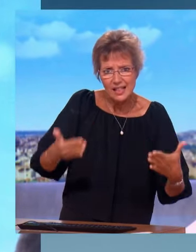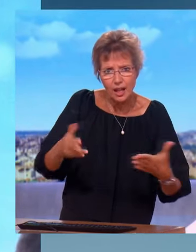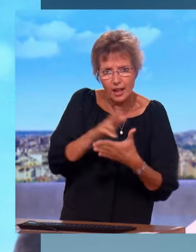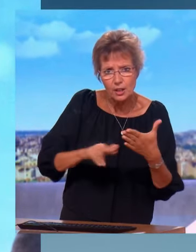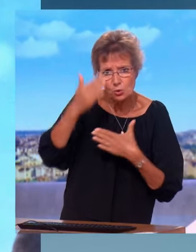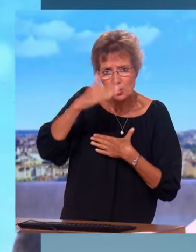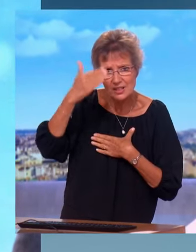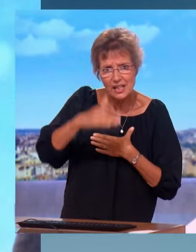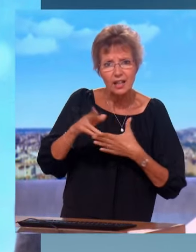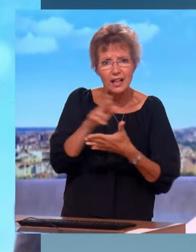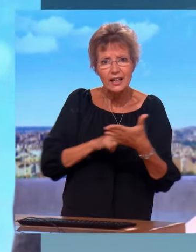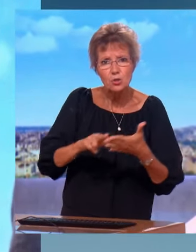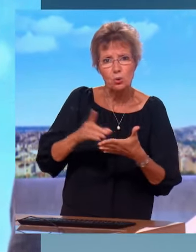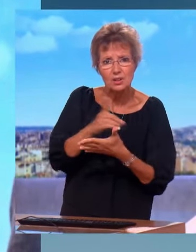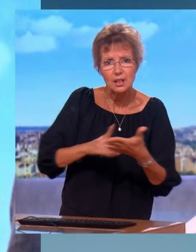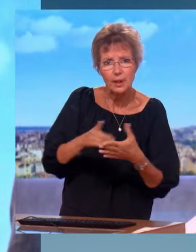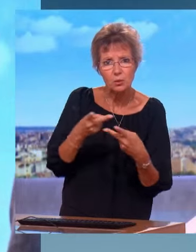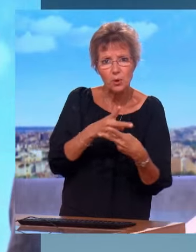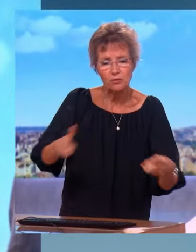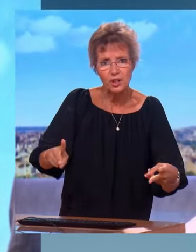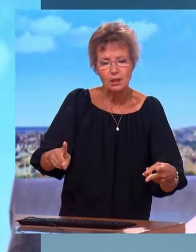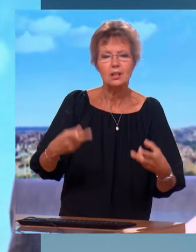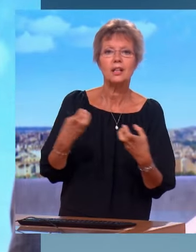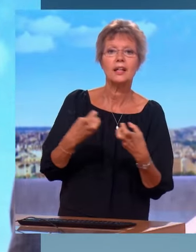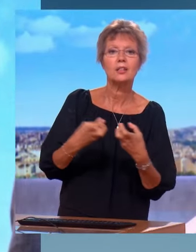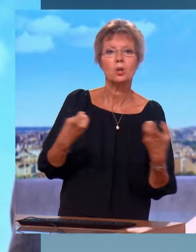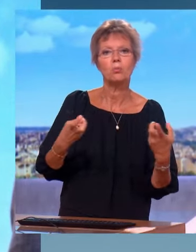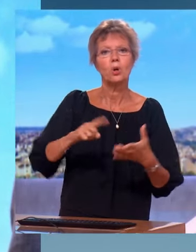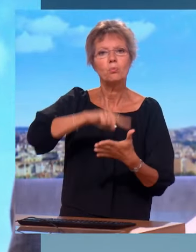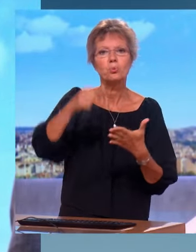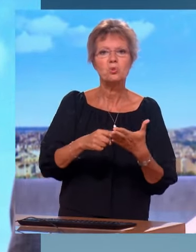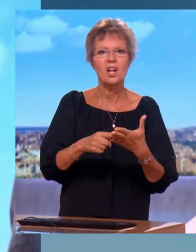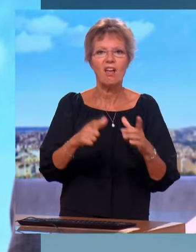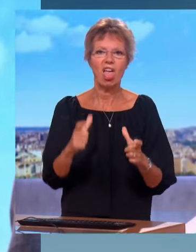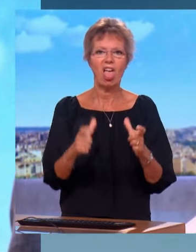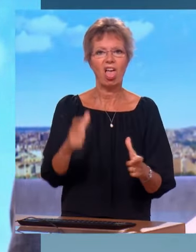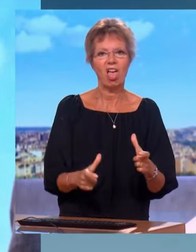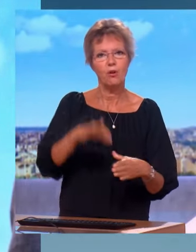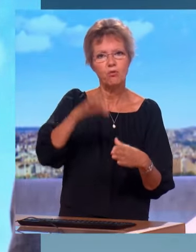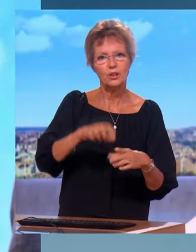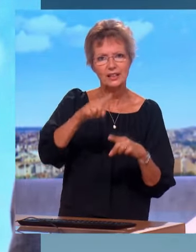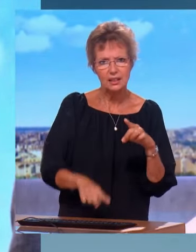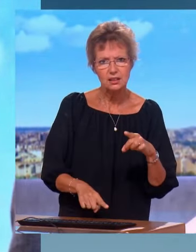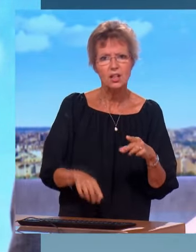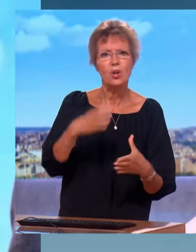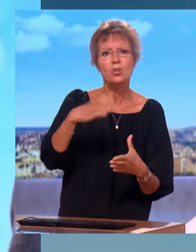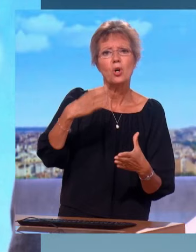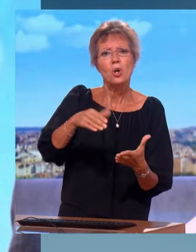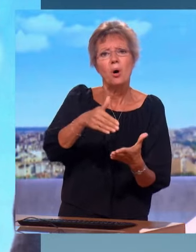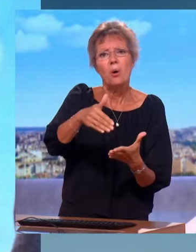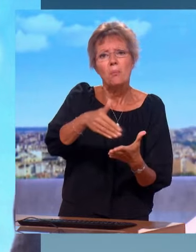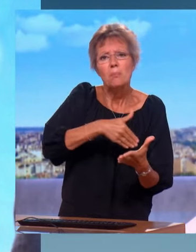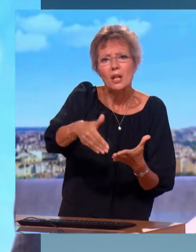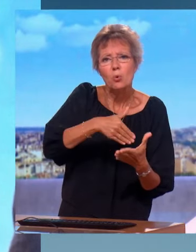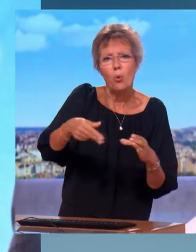régions, les départements, les communes font, nous, on n pas le droit de voter des budgets en déséquilibre. Des centaines de millions d'euros ont été économisés par la région